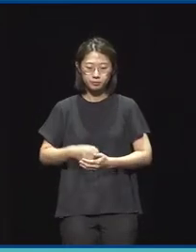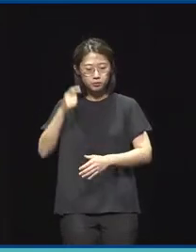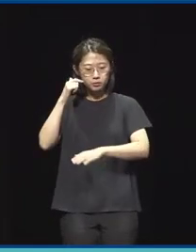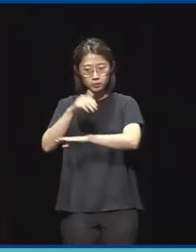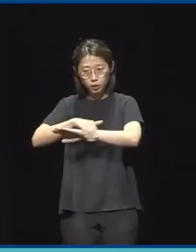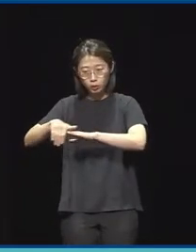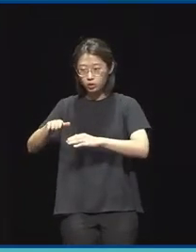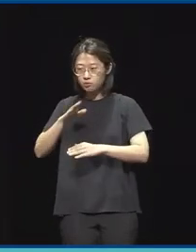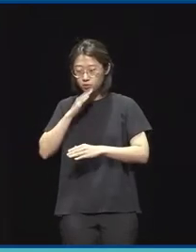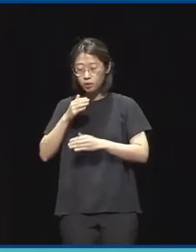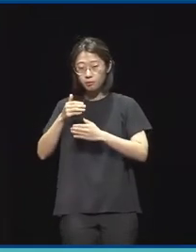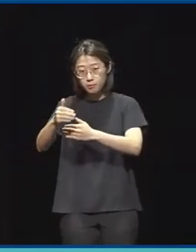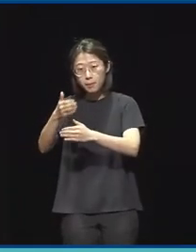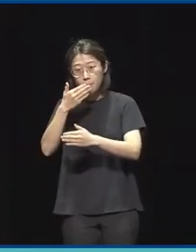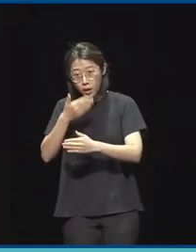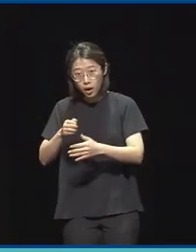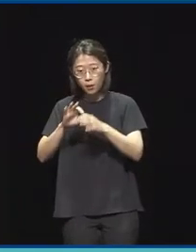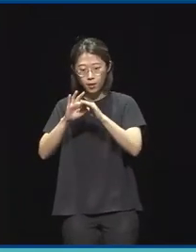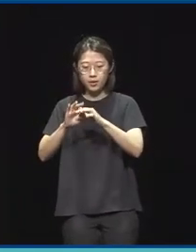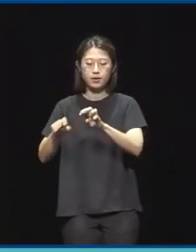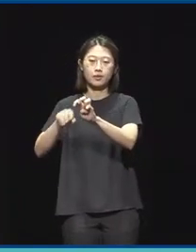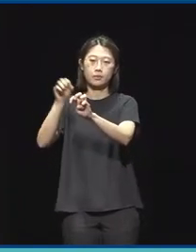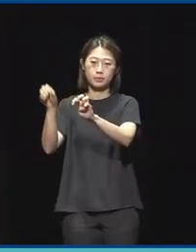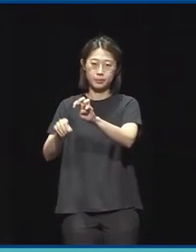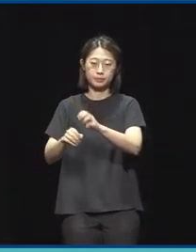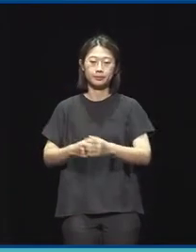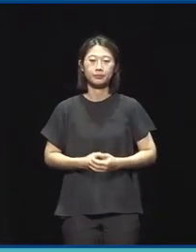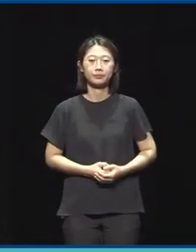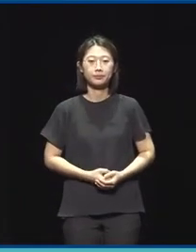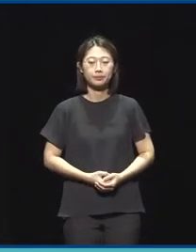충실성 및 실현 가능성 30%로 구성되어 있습니다.